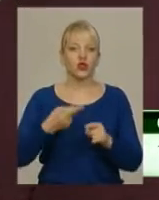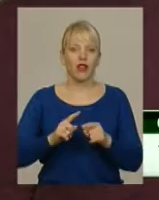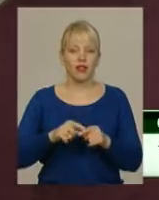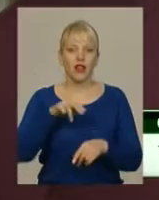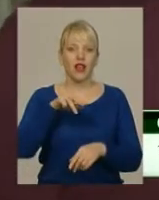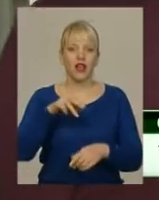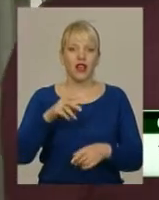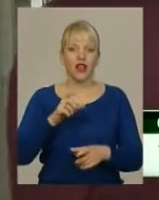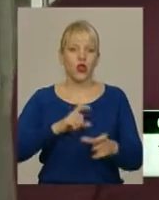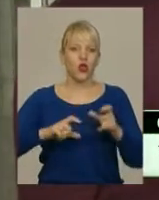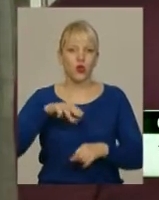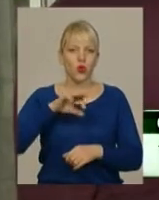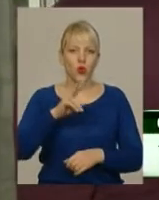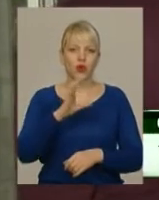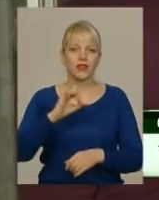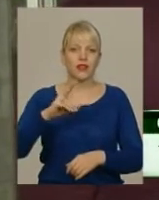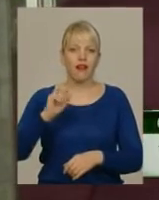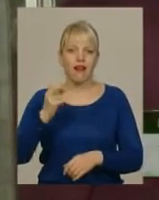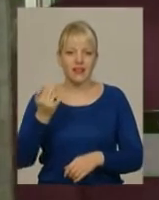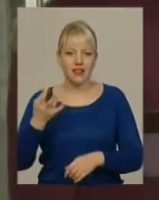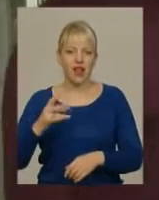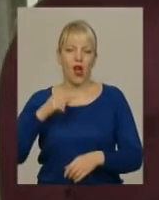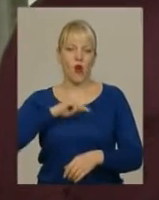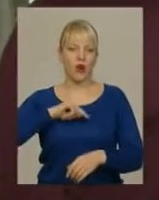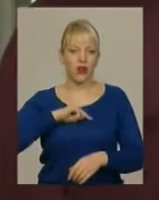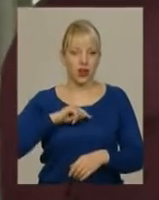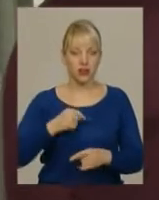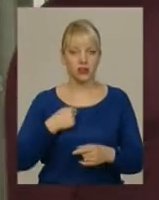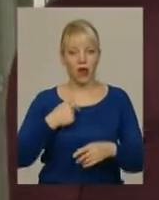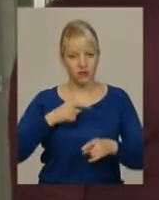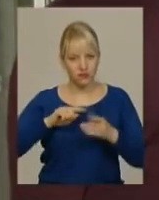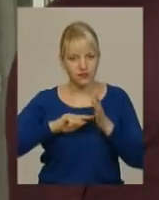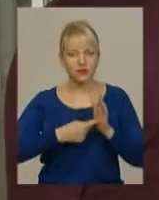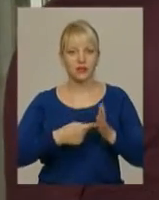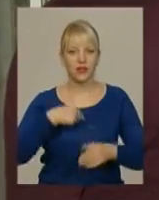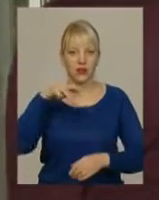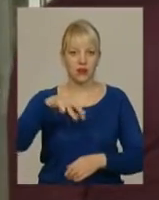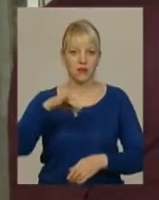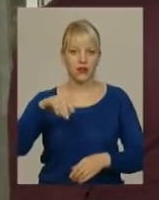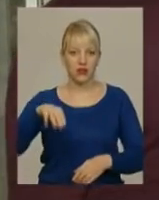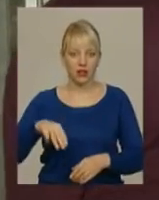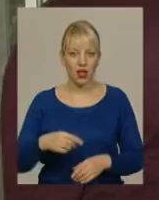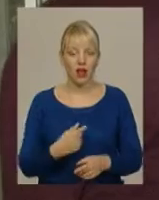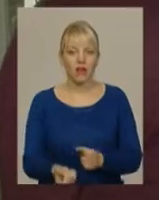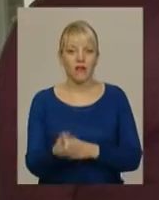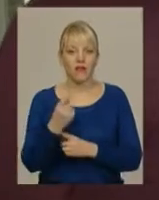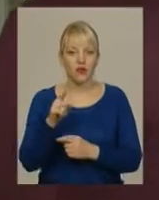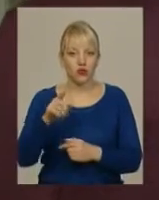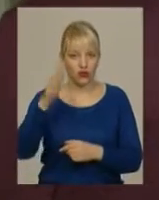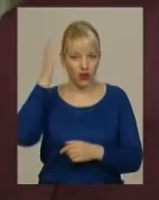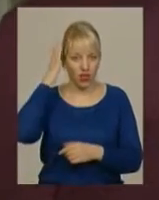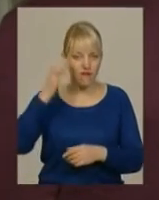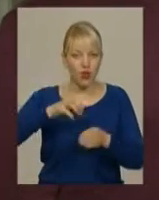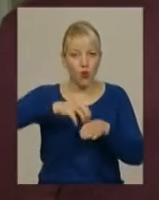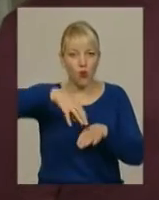настояли на тому, що МРТ треба зробити. При МРТ ми знайшли опухоль у нього в головці, не більшу. Ми